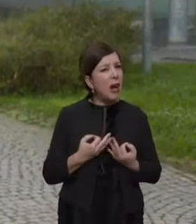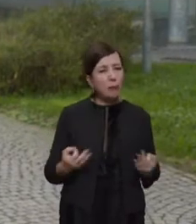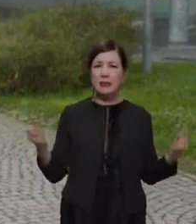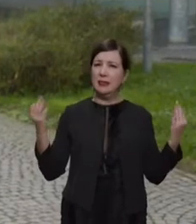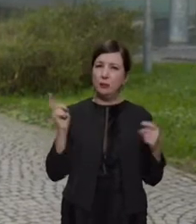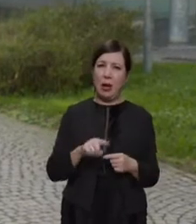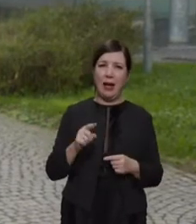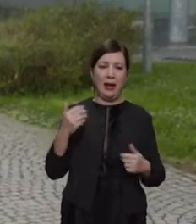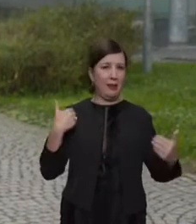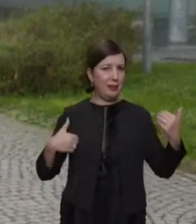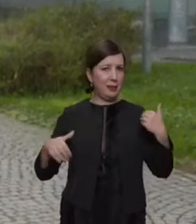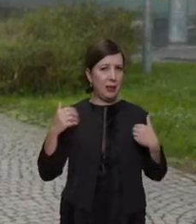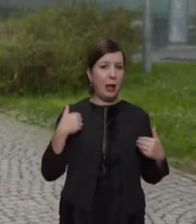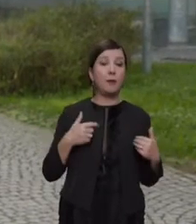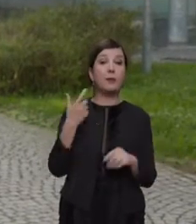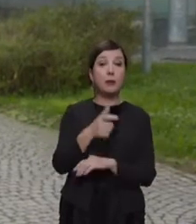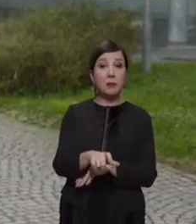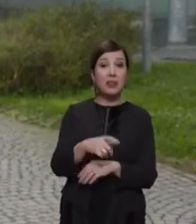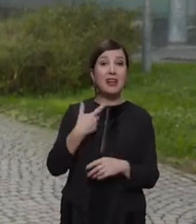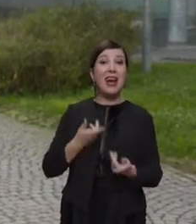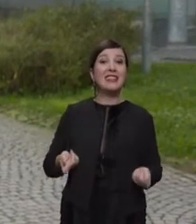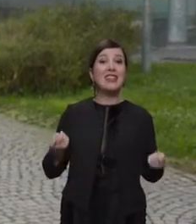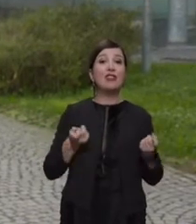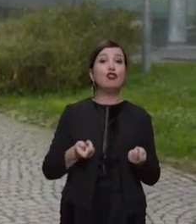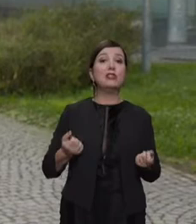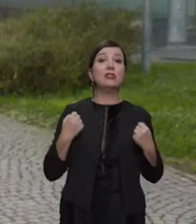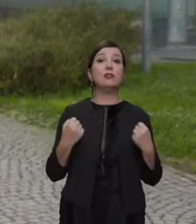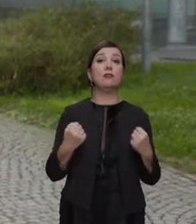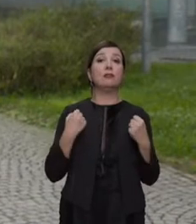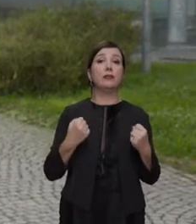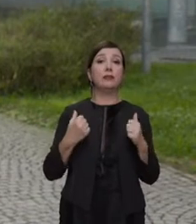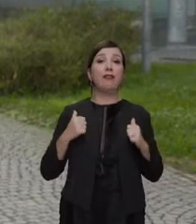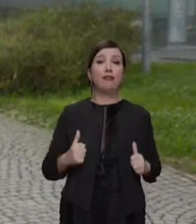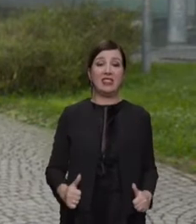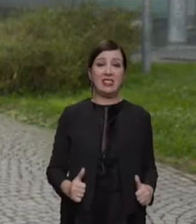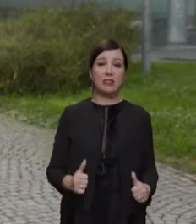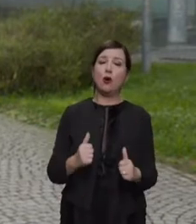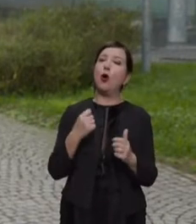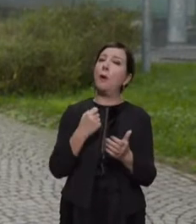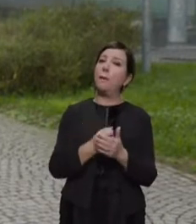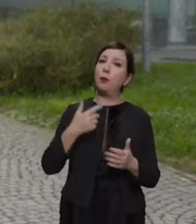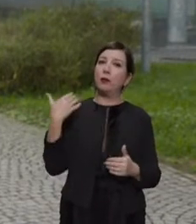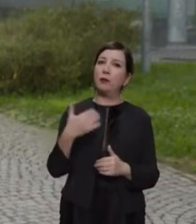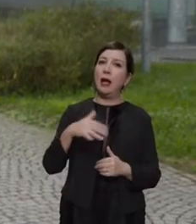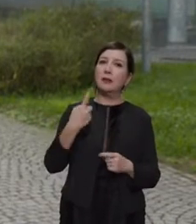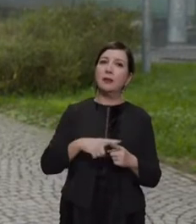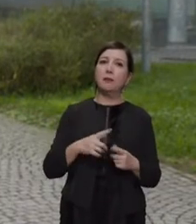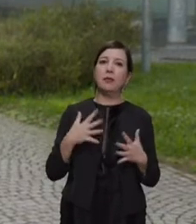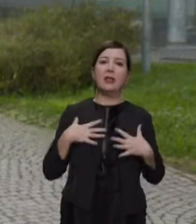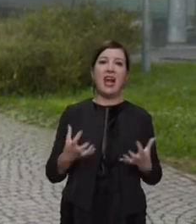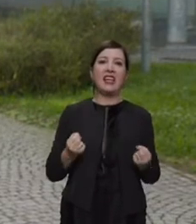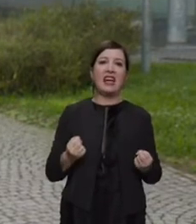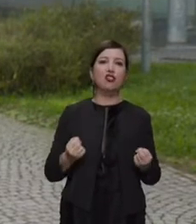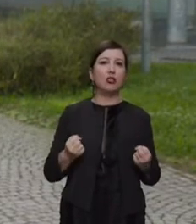va benissimo per i disabili, perché l'esercizio fisico è un fattore molto importante per